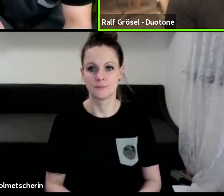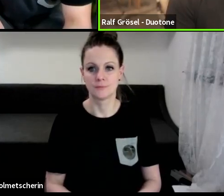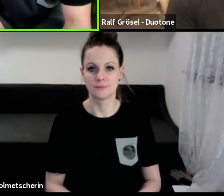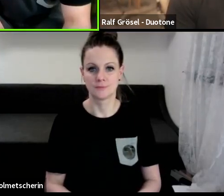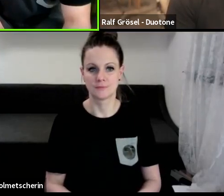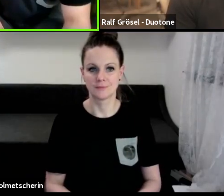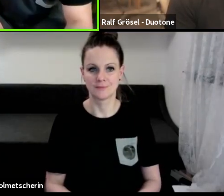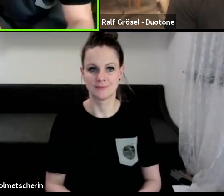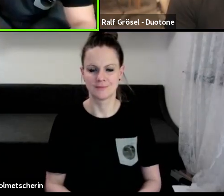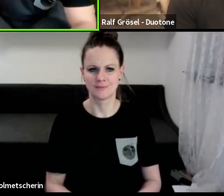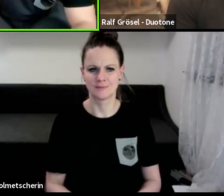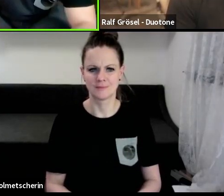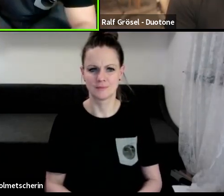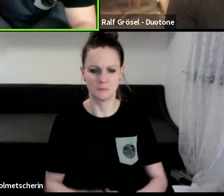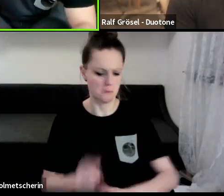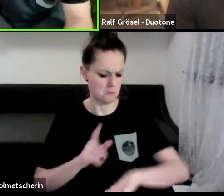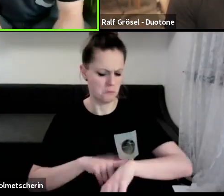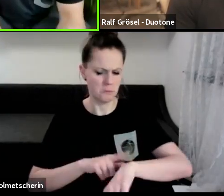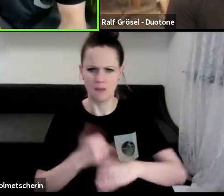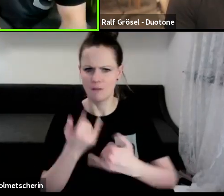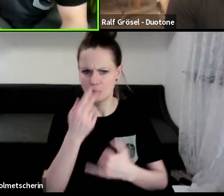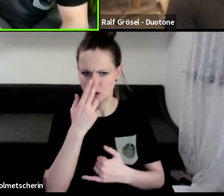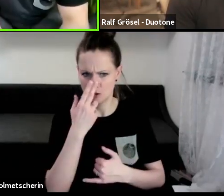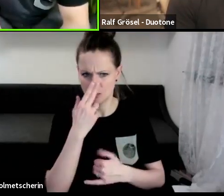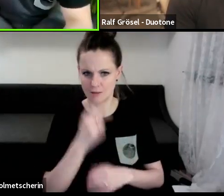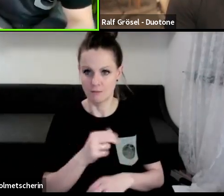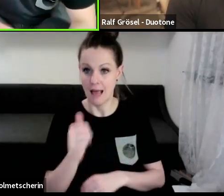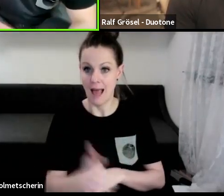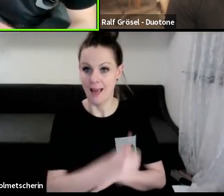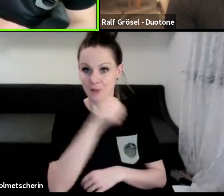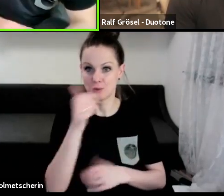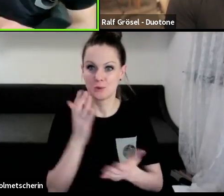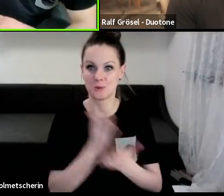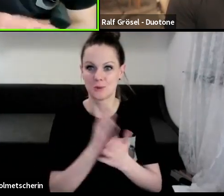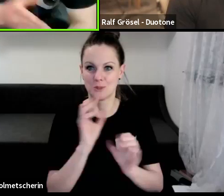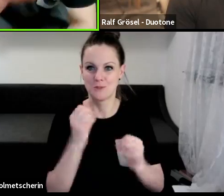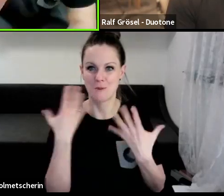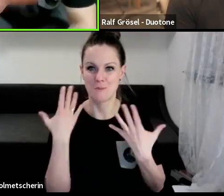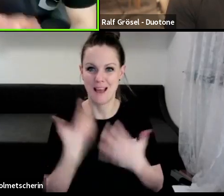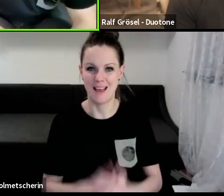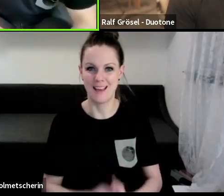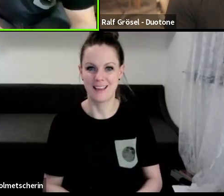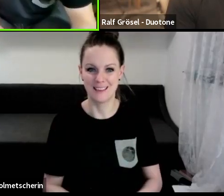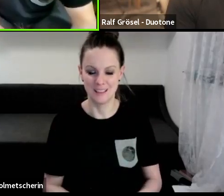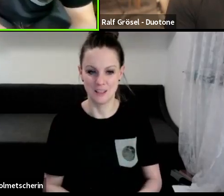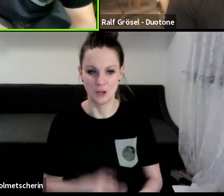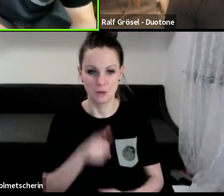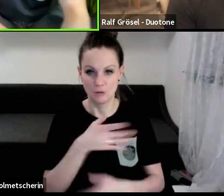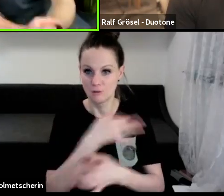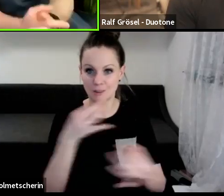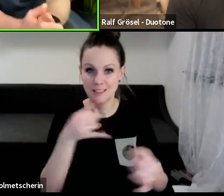Wie lange haben wir eigentlich schon? Eine Stunde. Du hast noch gar nichts trunken.